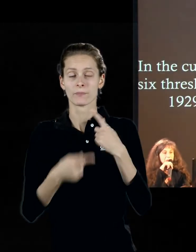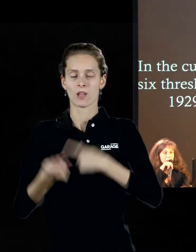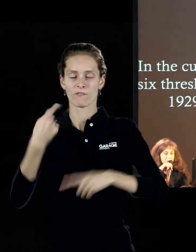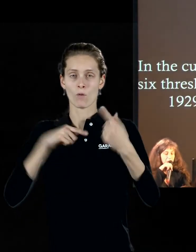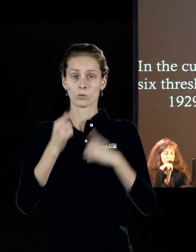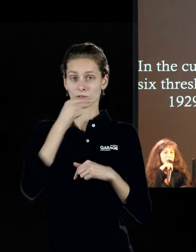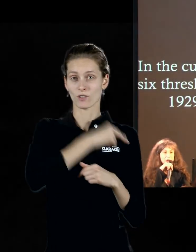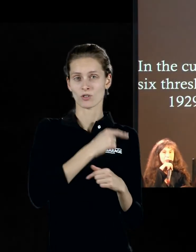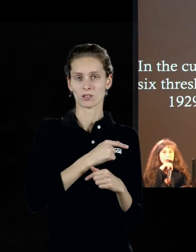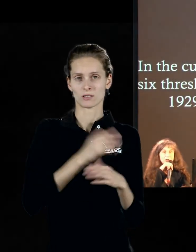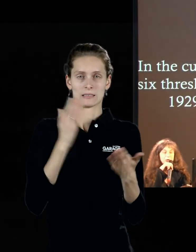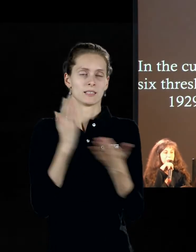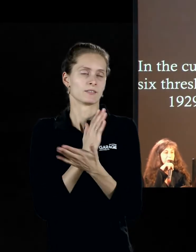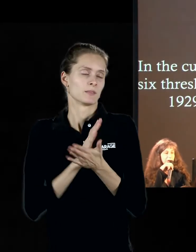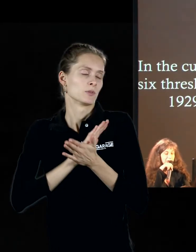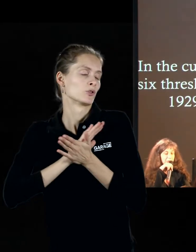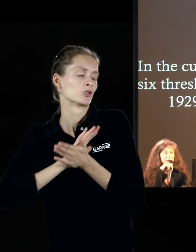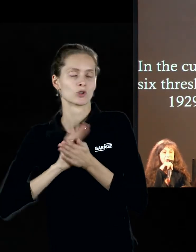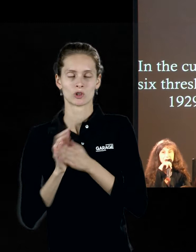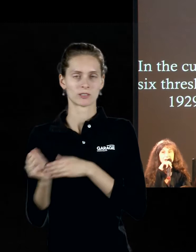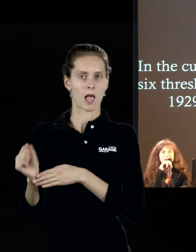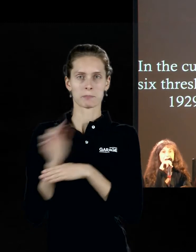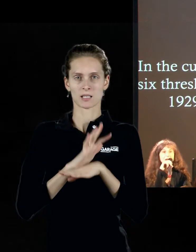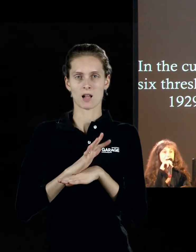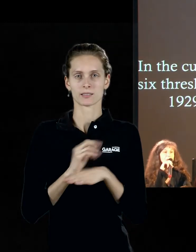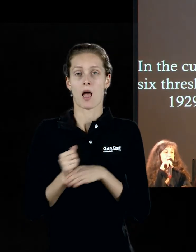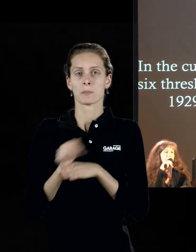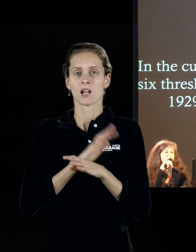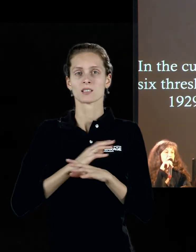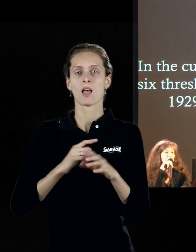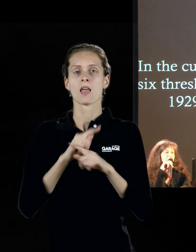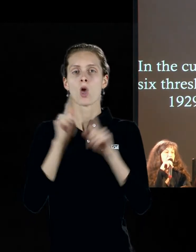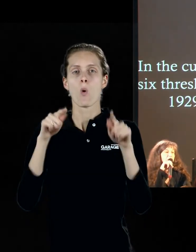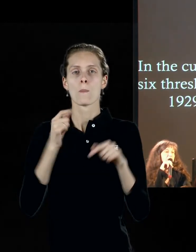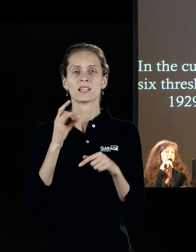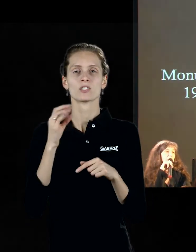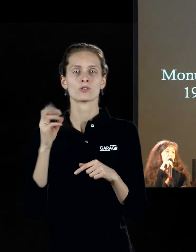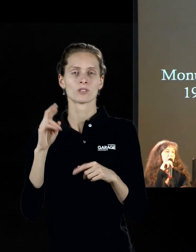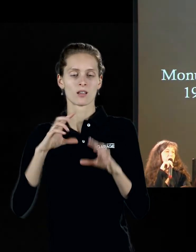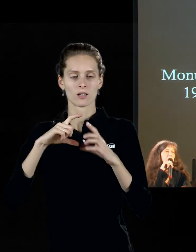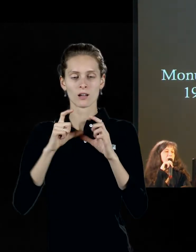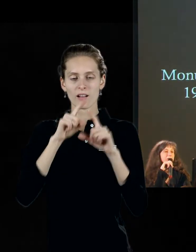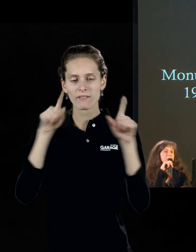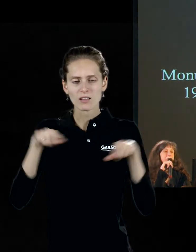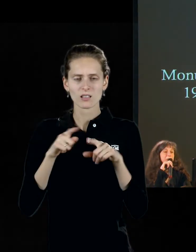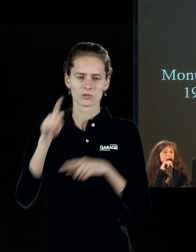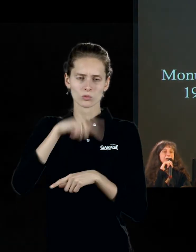к таким абсолютно чистой абстракции, уже абстракции геометрической, которую он делал в конце 20-х годов.